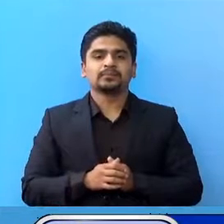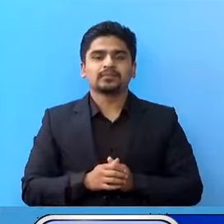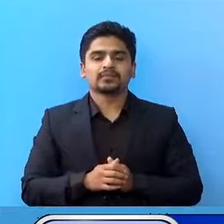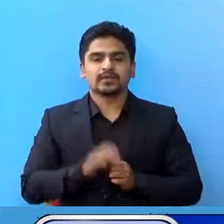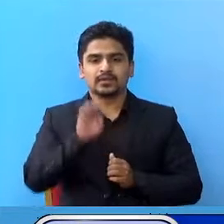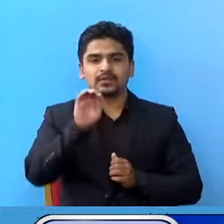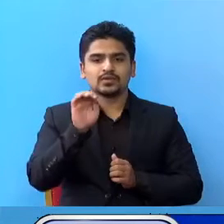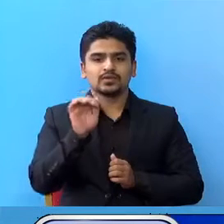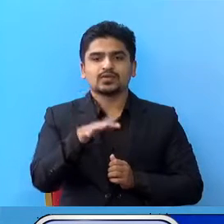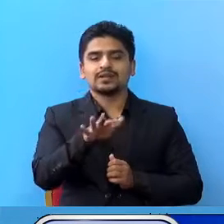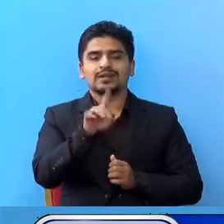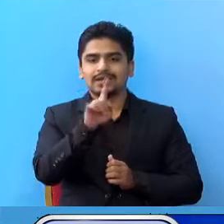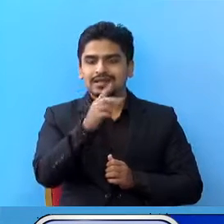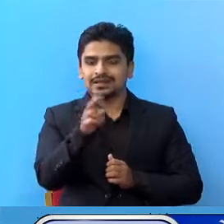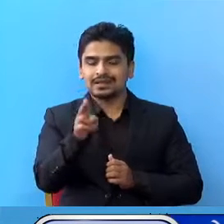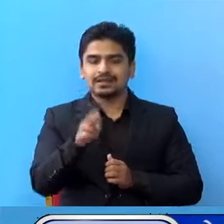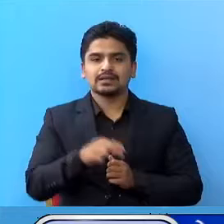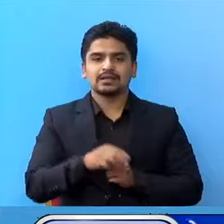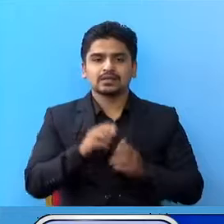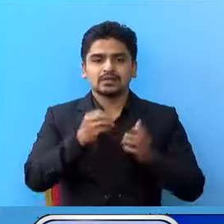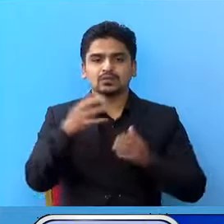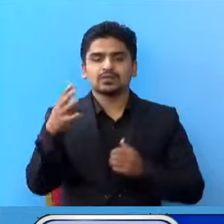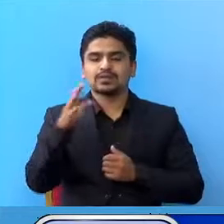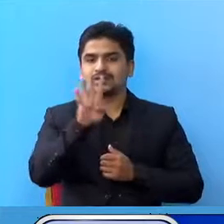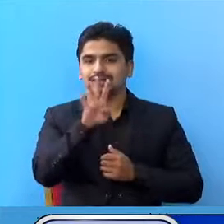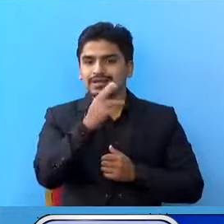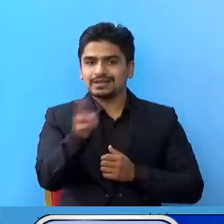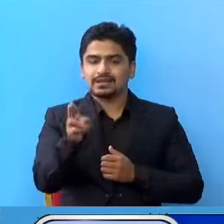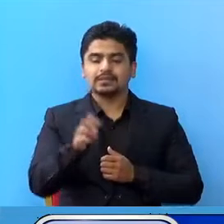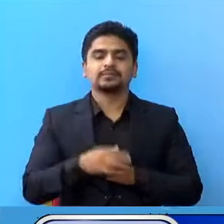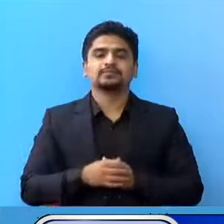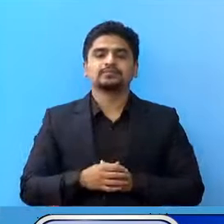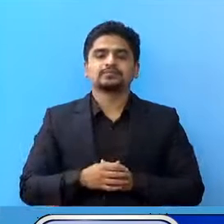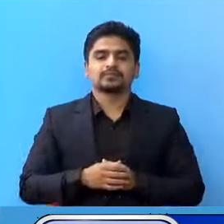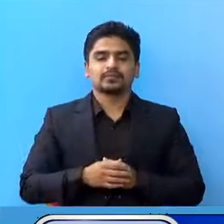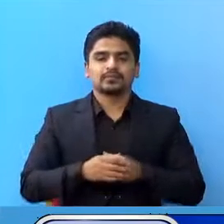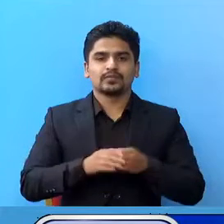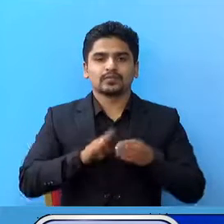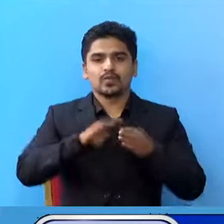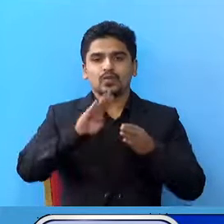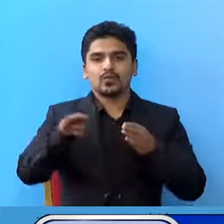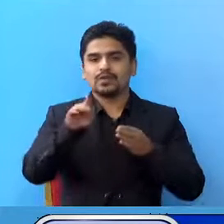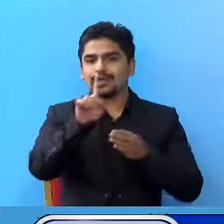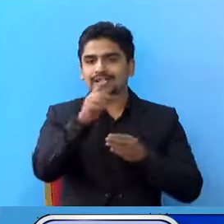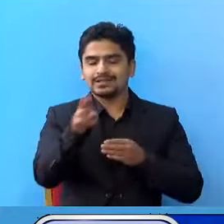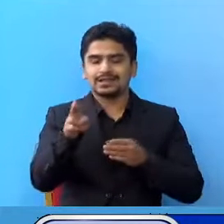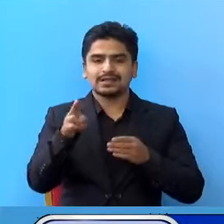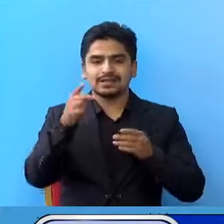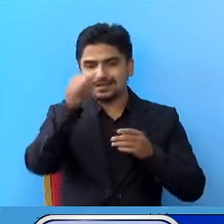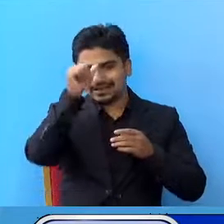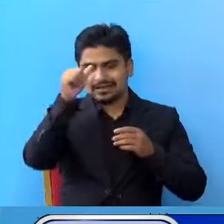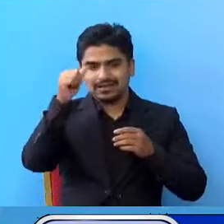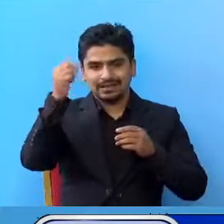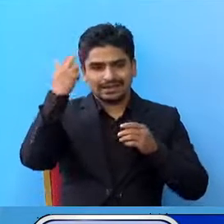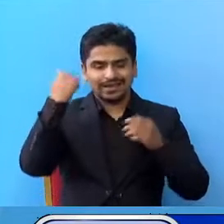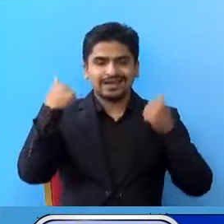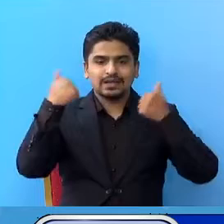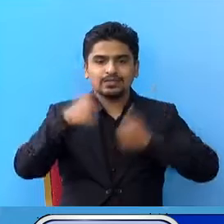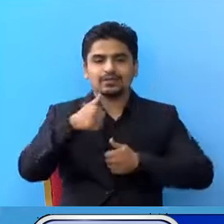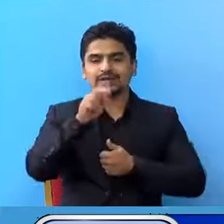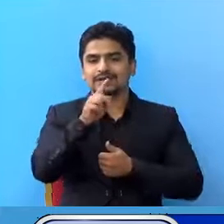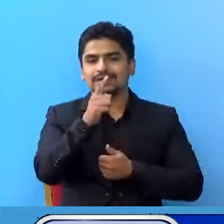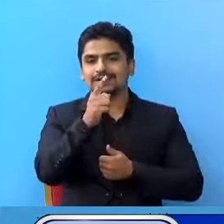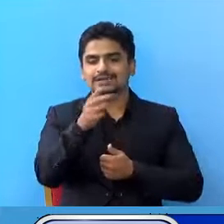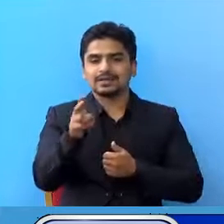सल्यान का एक जना, सुर्खेत का च घोंबला का एक जना और कालीकोट का एक जना होन जो